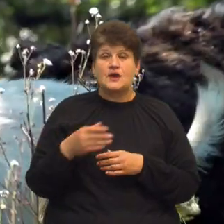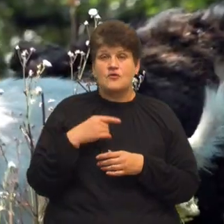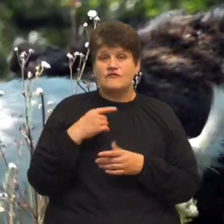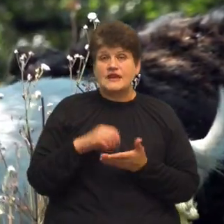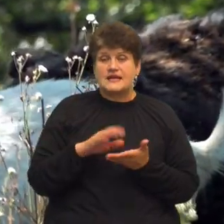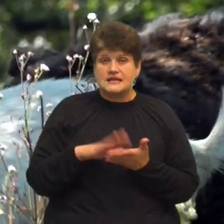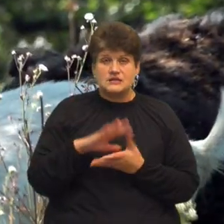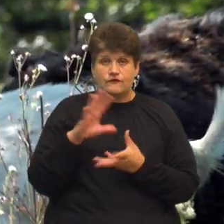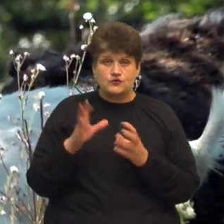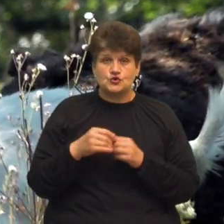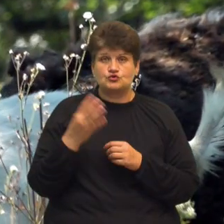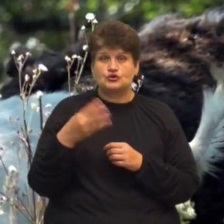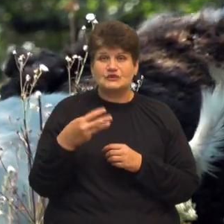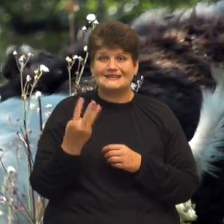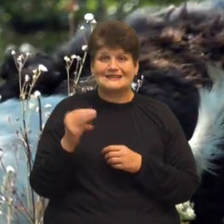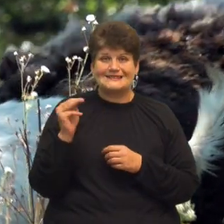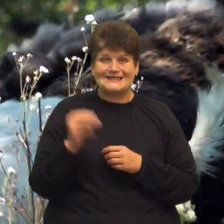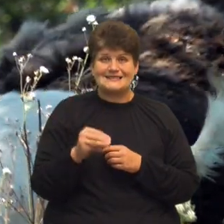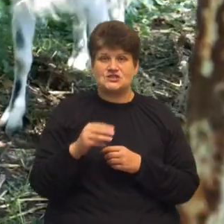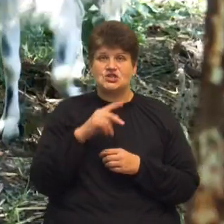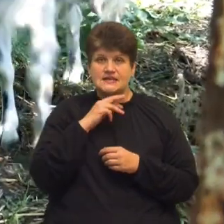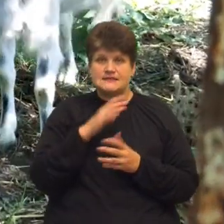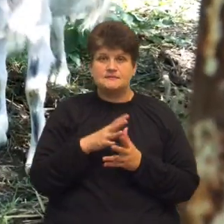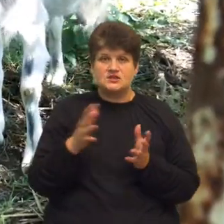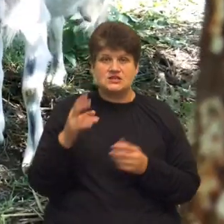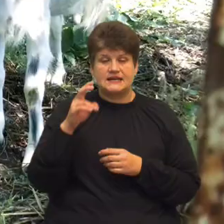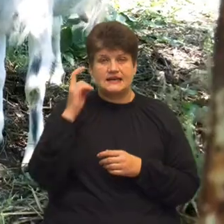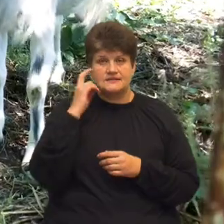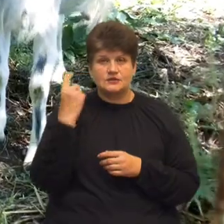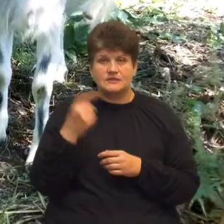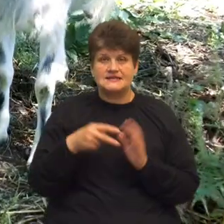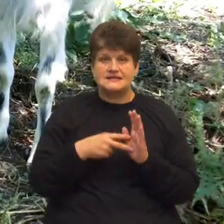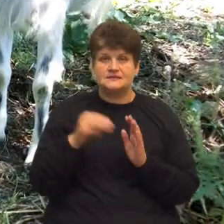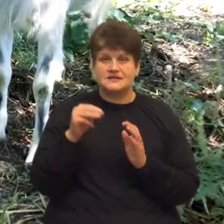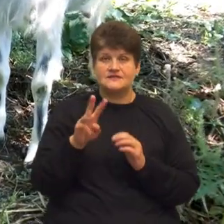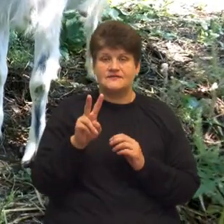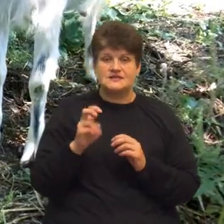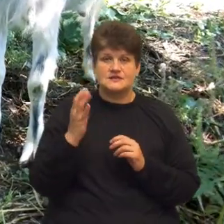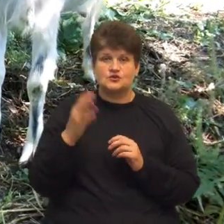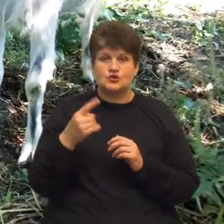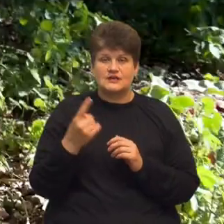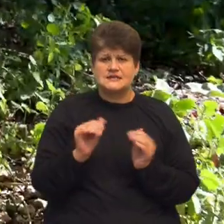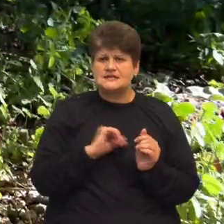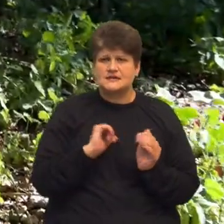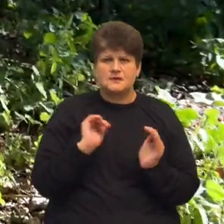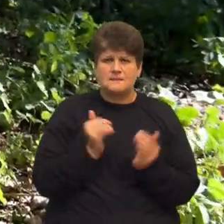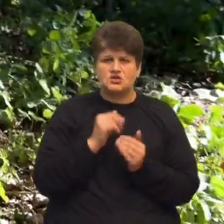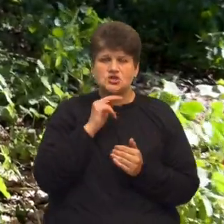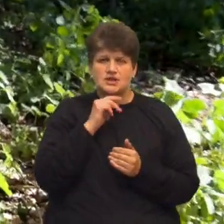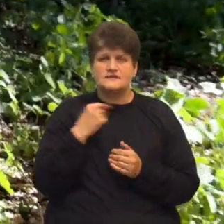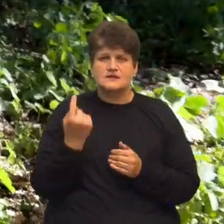майже 43 тисячі кіз. Найбільше на Київщині – 7241. Найменше в Чернігівській області –